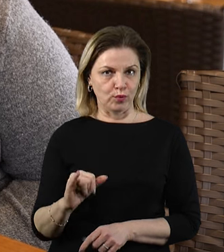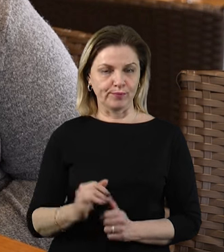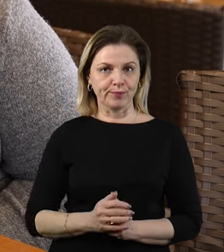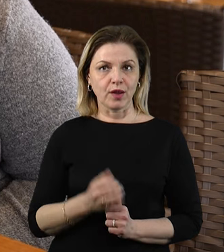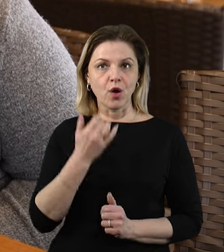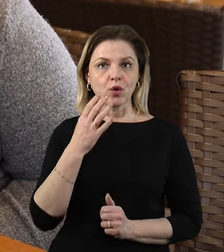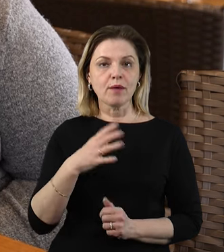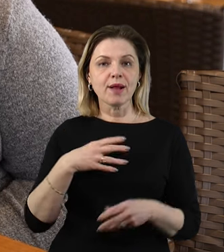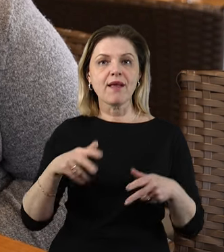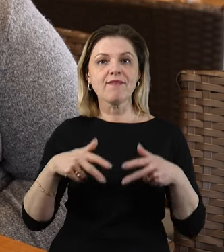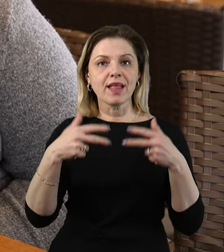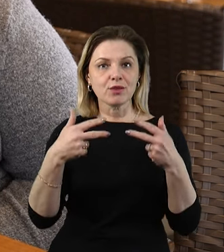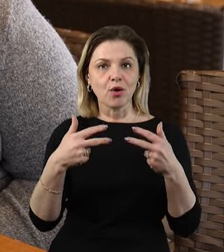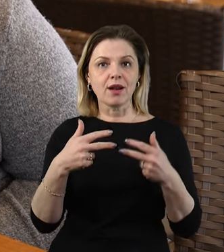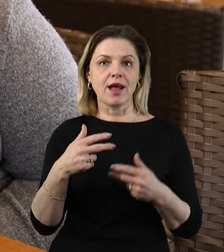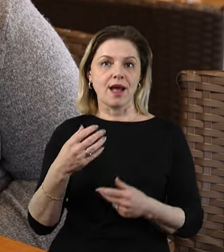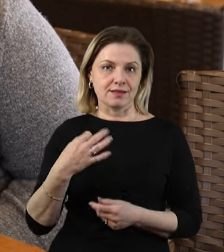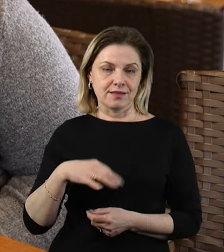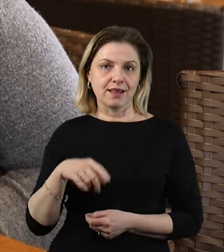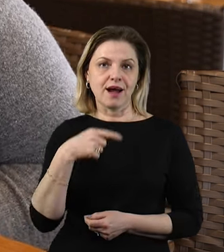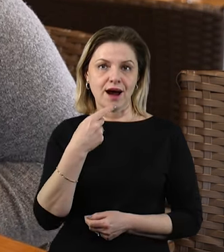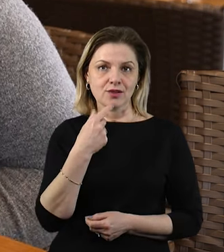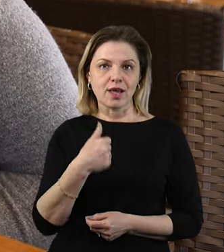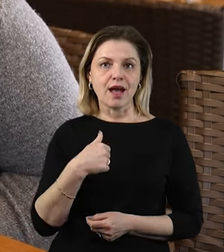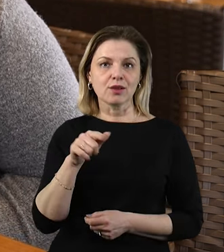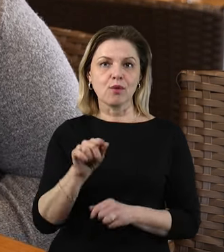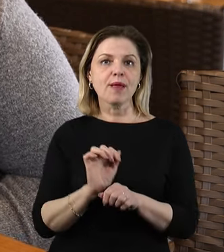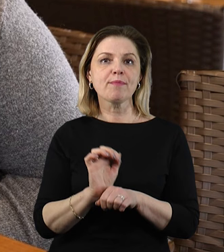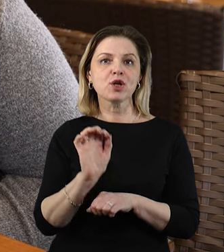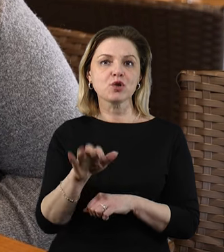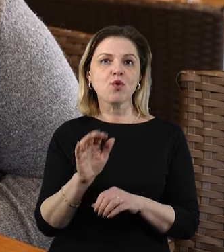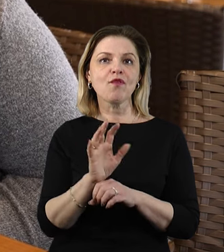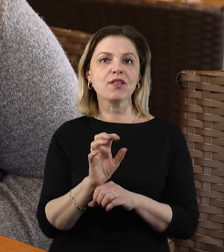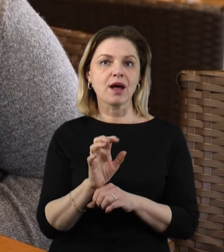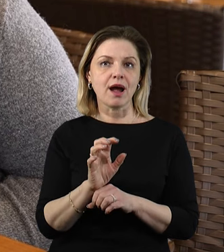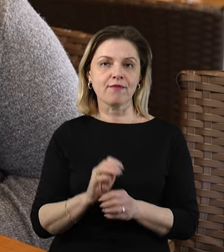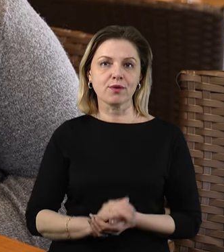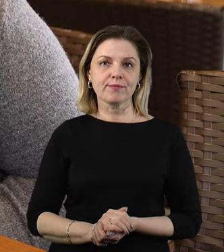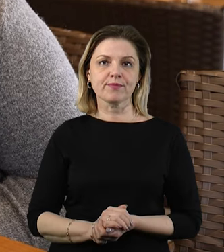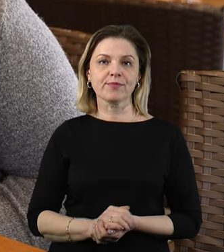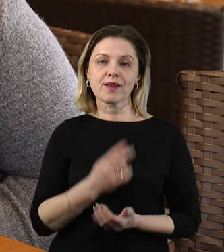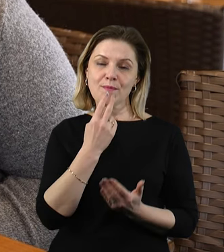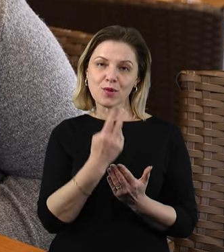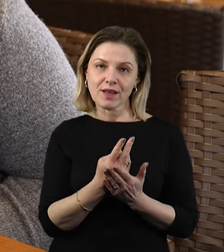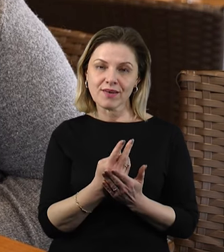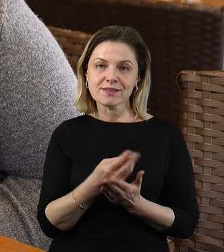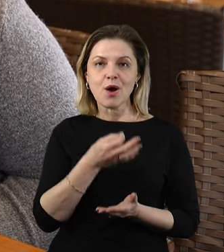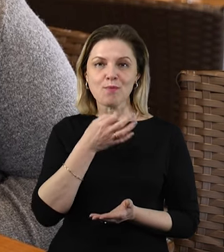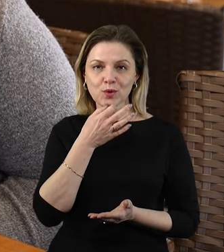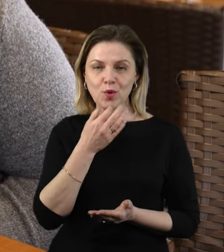з ним, він мені каже, я тобі прийшлю у фотографію, подивися,